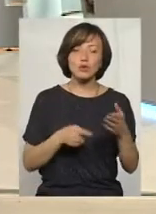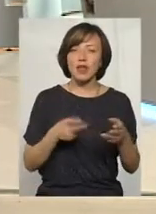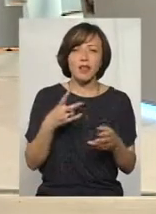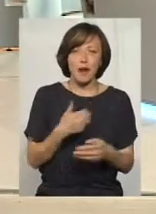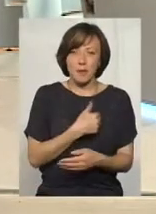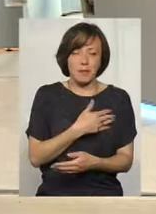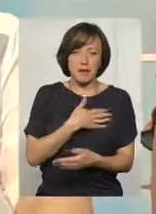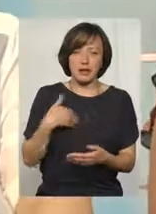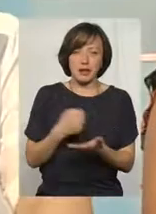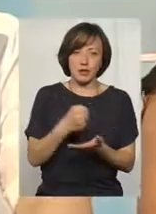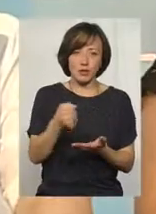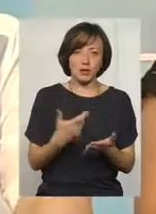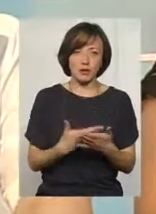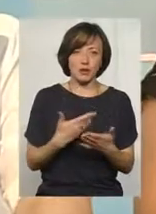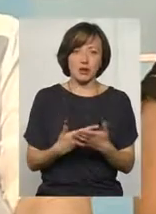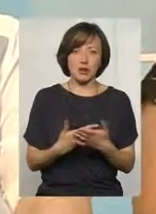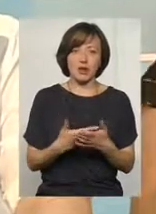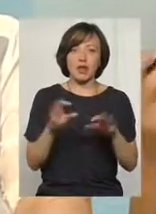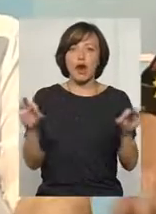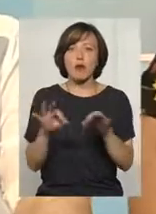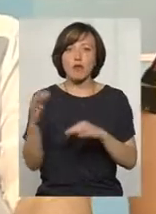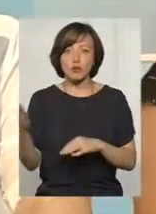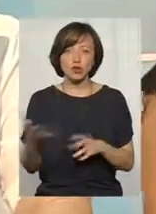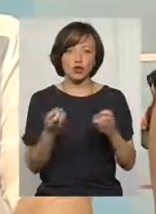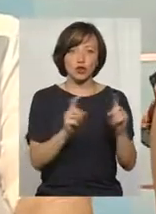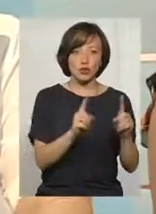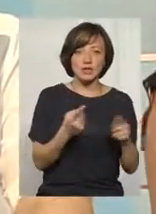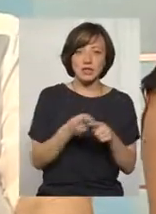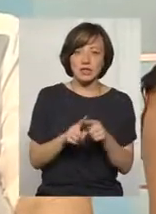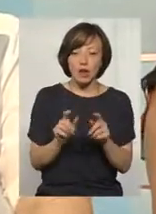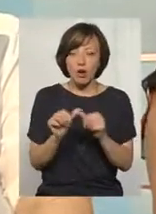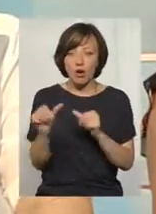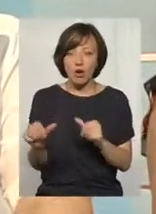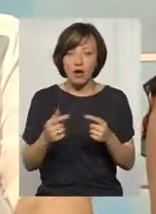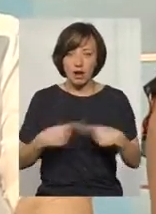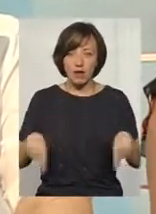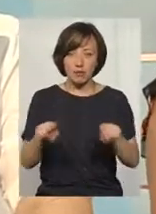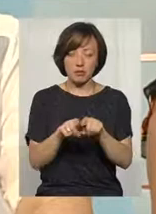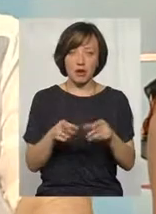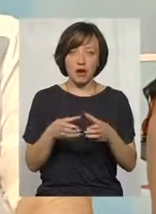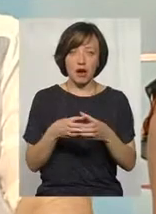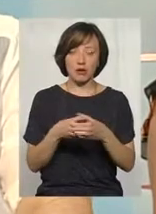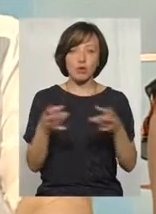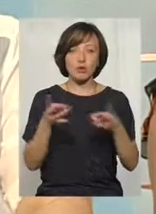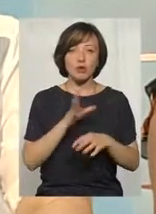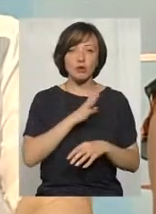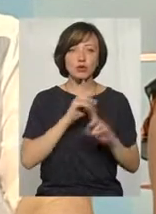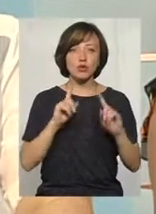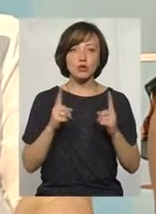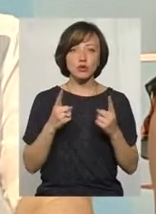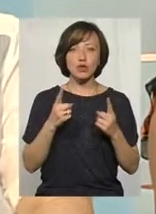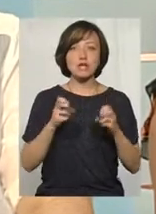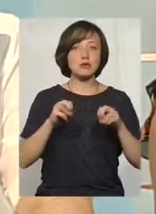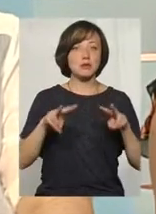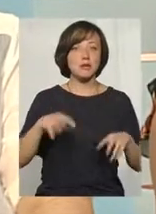претендуємо на, наприклад, на музику чи на ще щось. Це окрема величезна галузь. Тут треба бути дуже-дуже